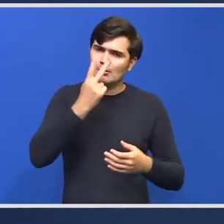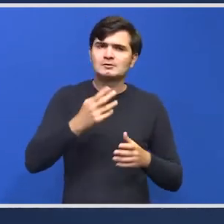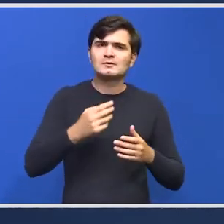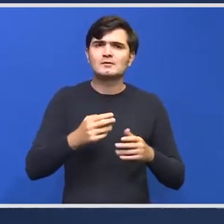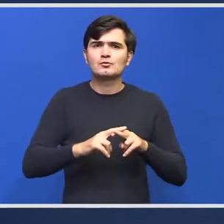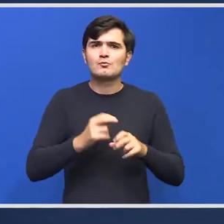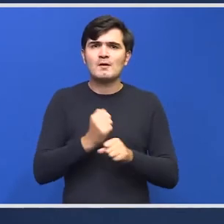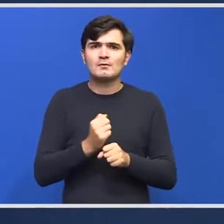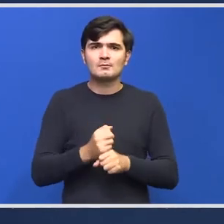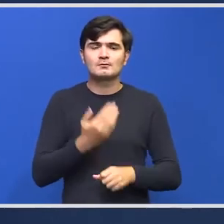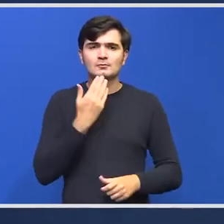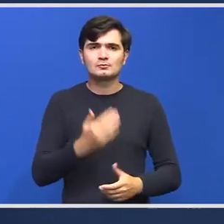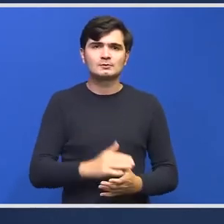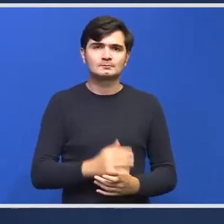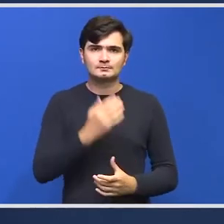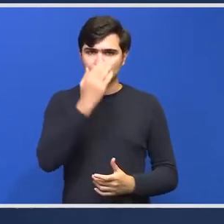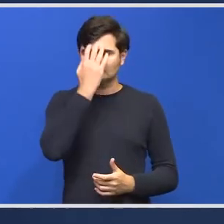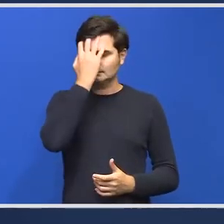Mulțumesc.